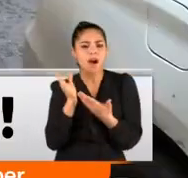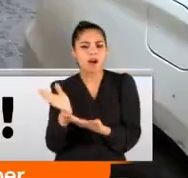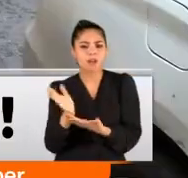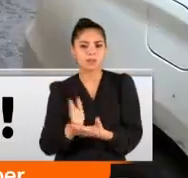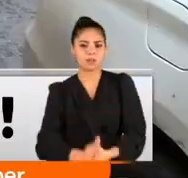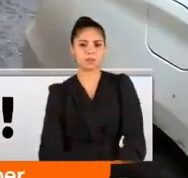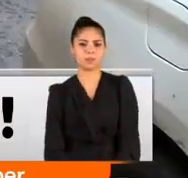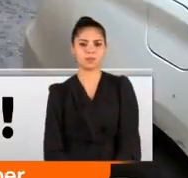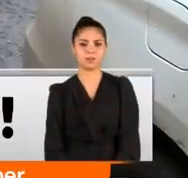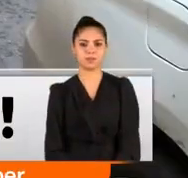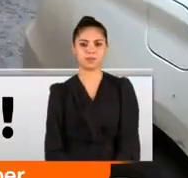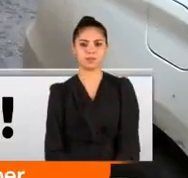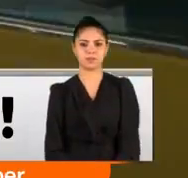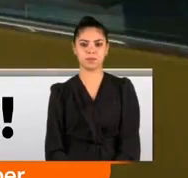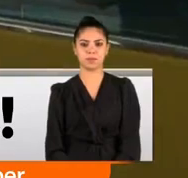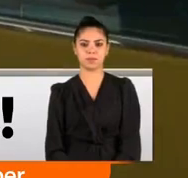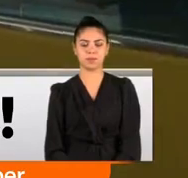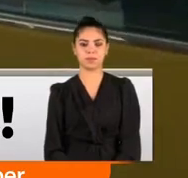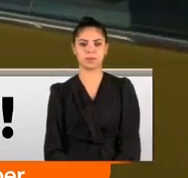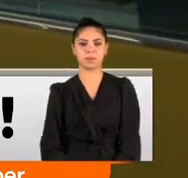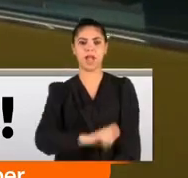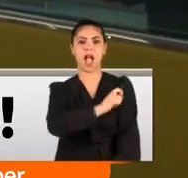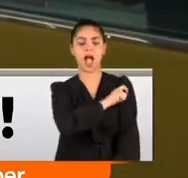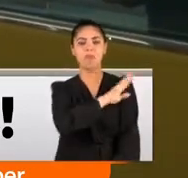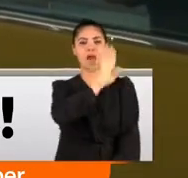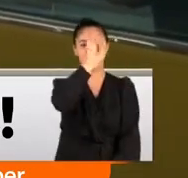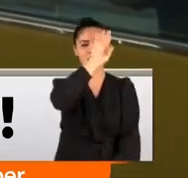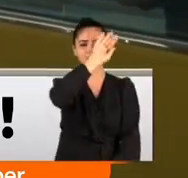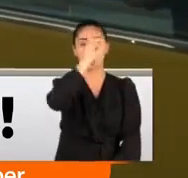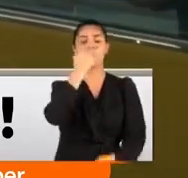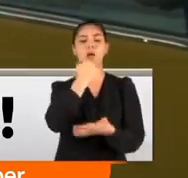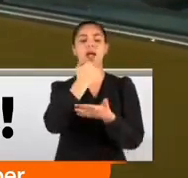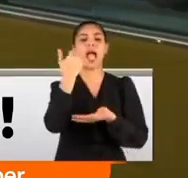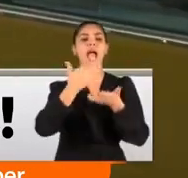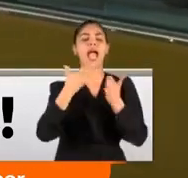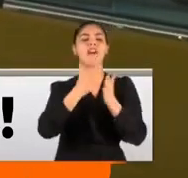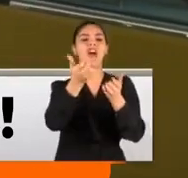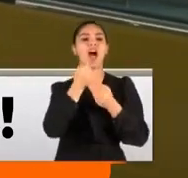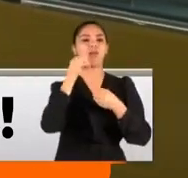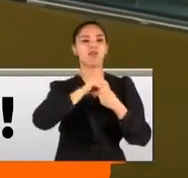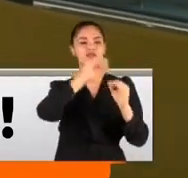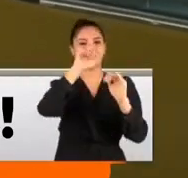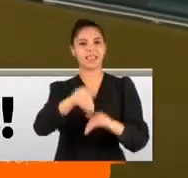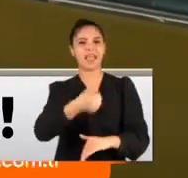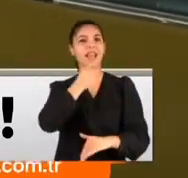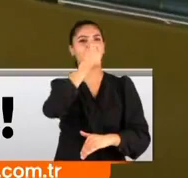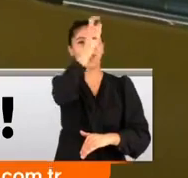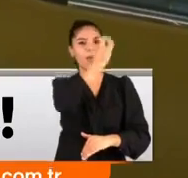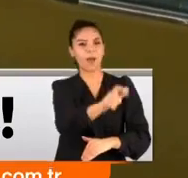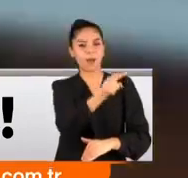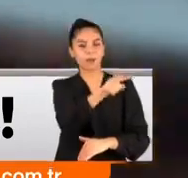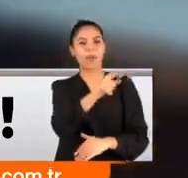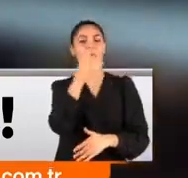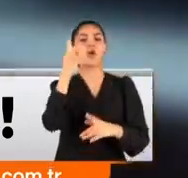baktım. Bir insanı cezvedecek kadar bir para vardı. Almanya'dan İstanbul'a bir tapu işlemi için gelen adam çantasını kaybettiğini anlayınca